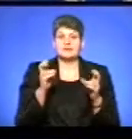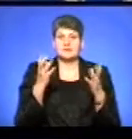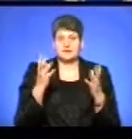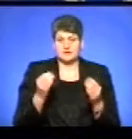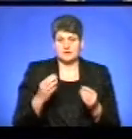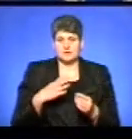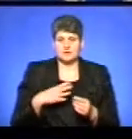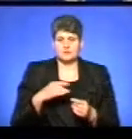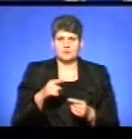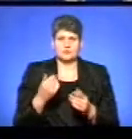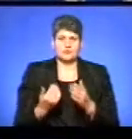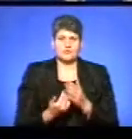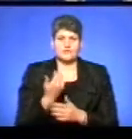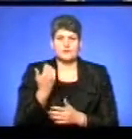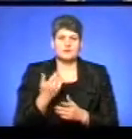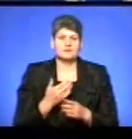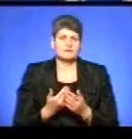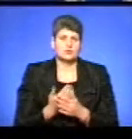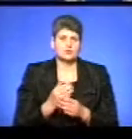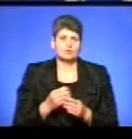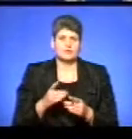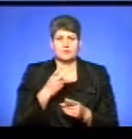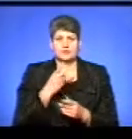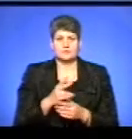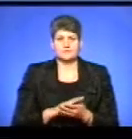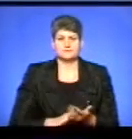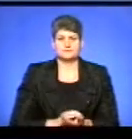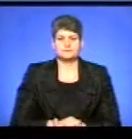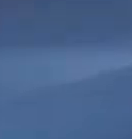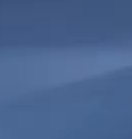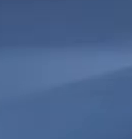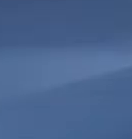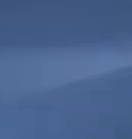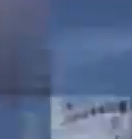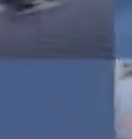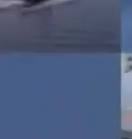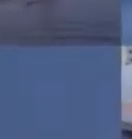чекатиму вас тут з оновленим випуском новин о 20.40. Побачимось. Дякую.